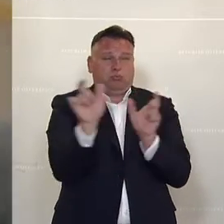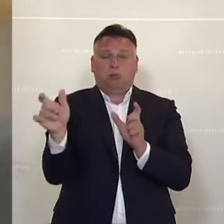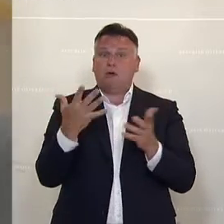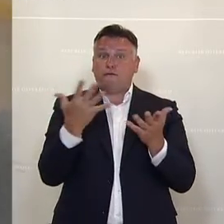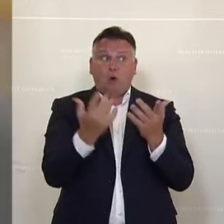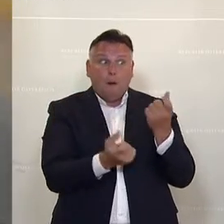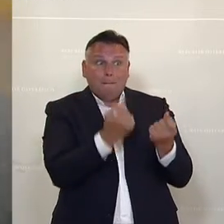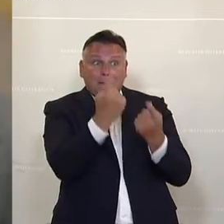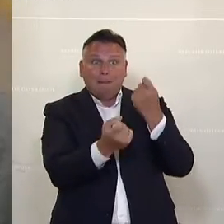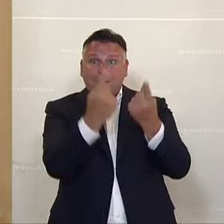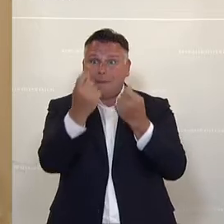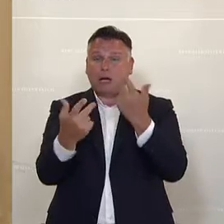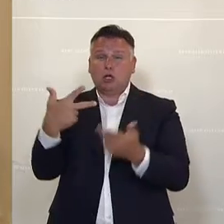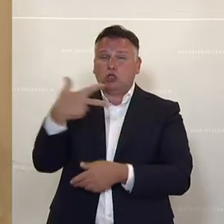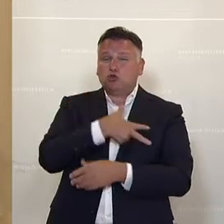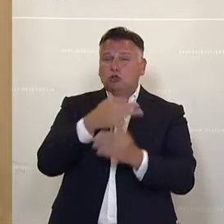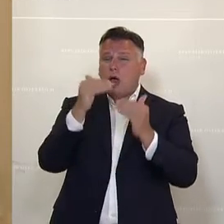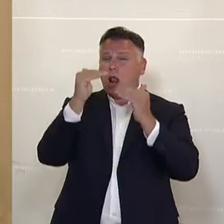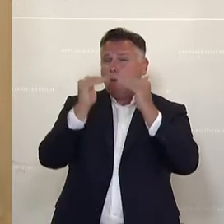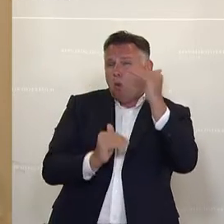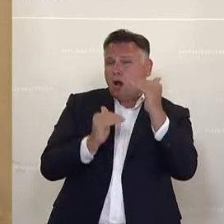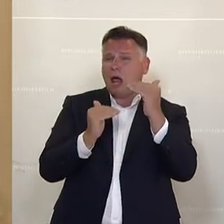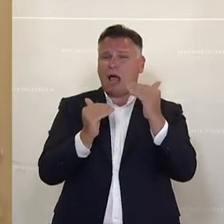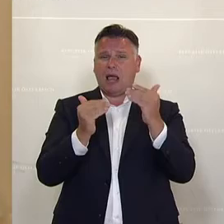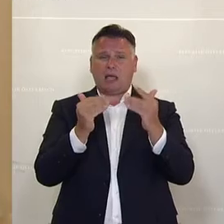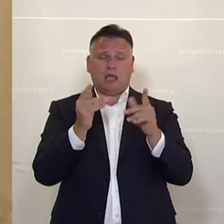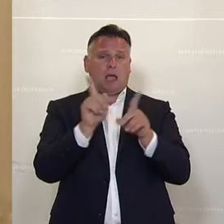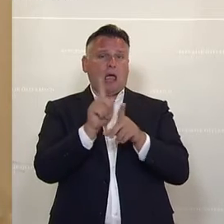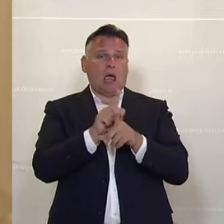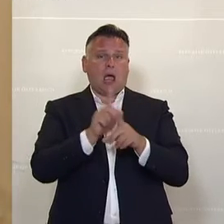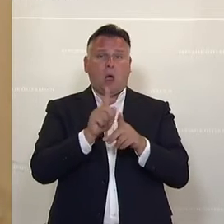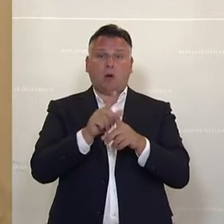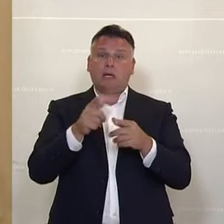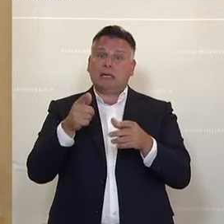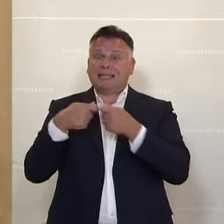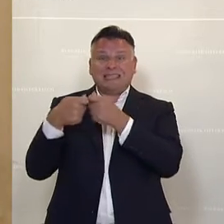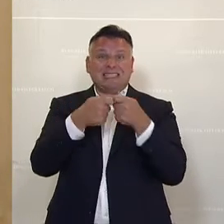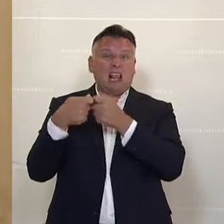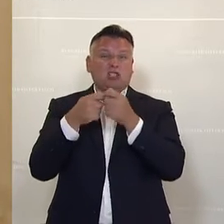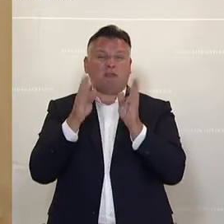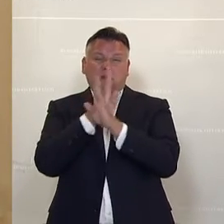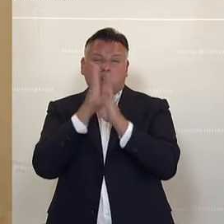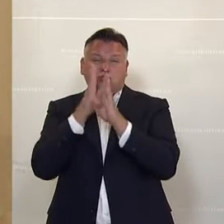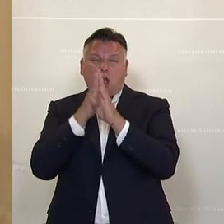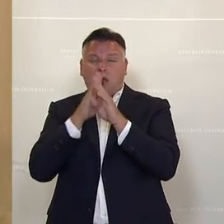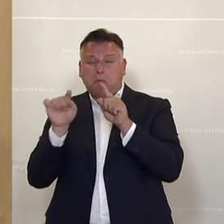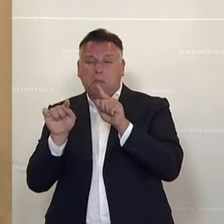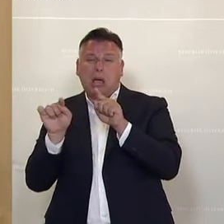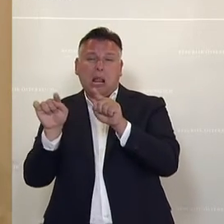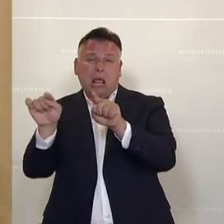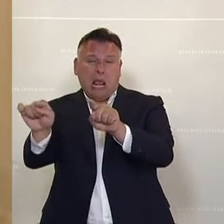strukturellen und sozialen Ungleichheiten, sowie bei der Bekämpfung von Parallelgesellschaften, deren Systeme